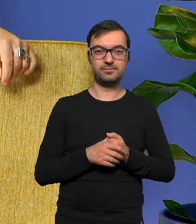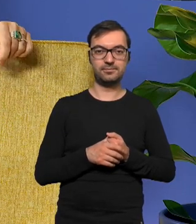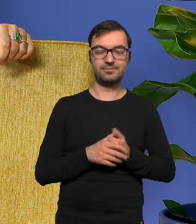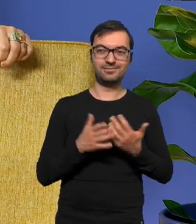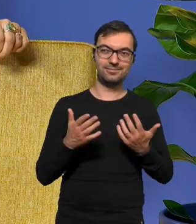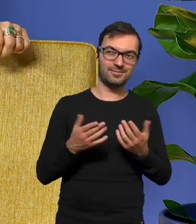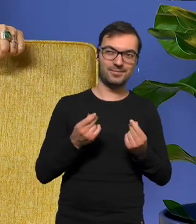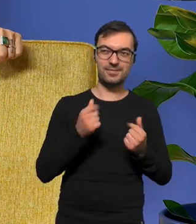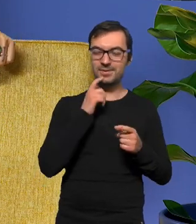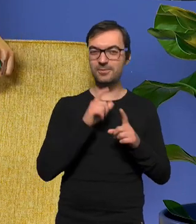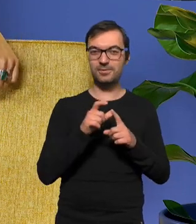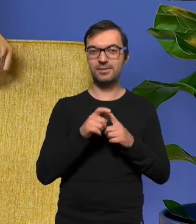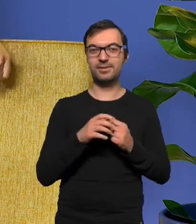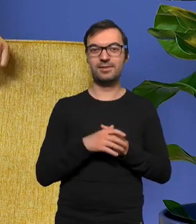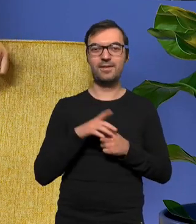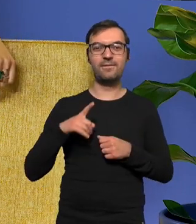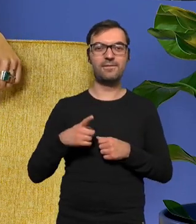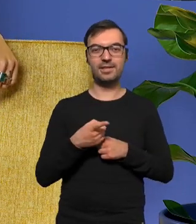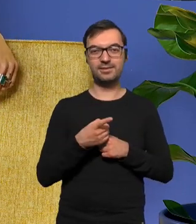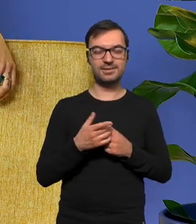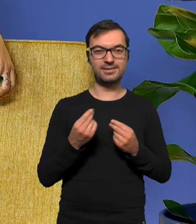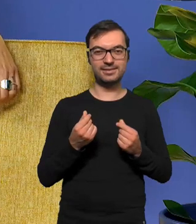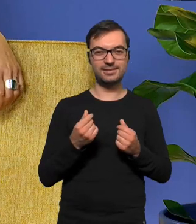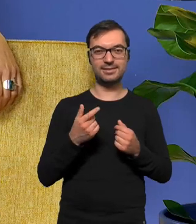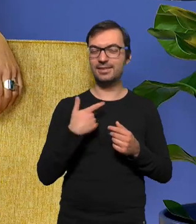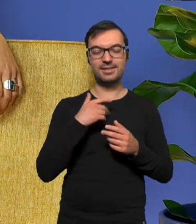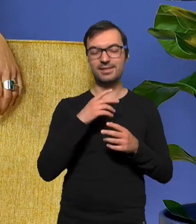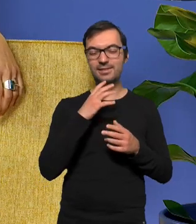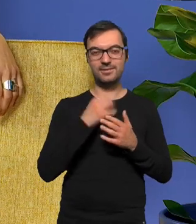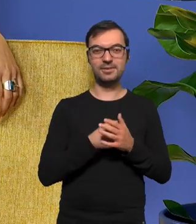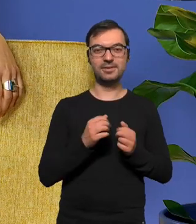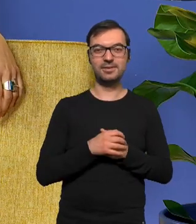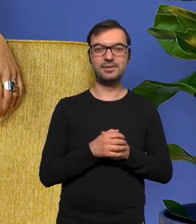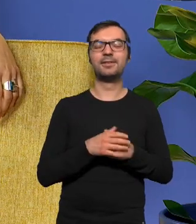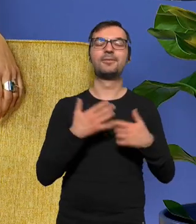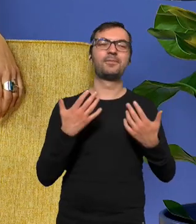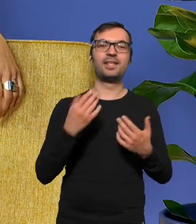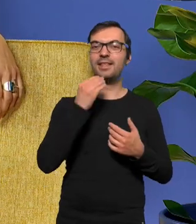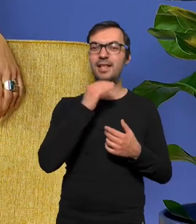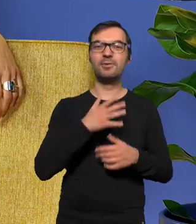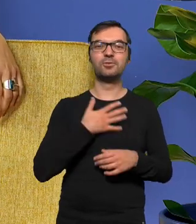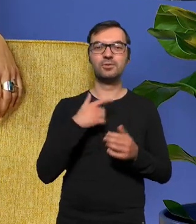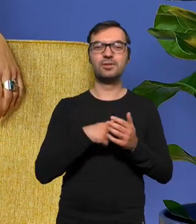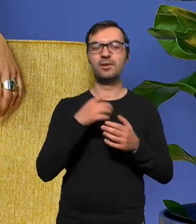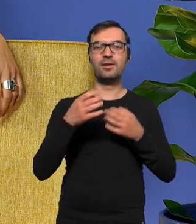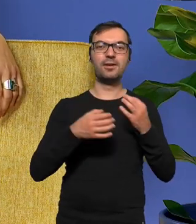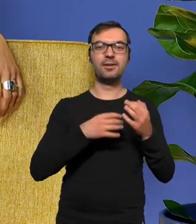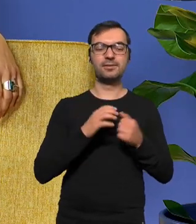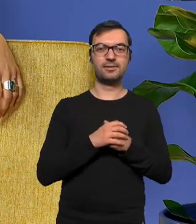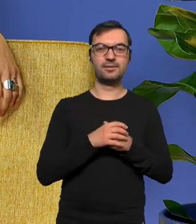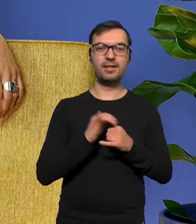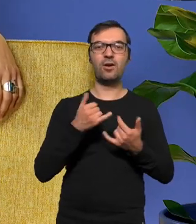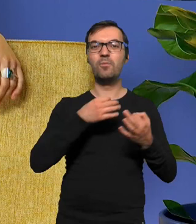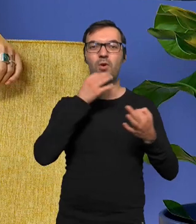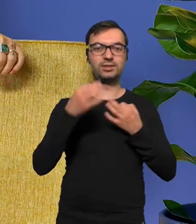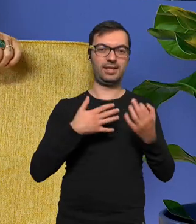użyłbym tego słowa z francuskiego ale nie użyję powiem tak najlepiej mi w tej piosenkowej wersji